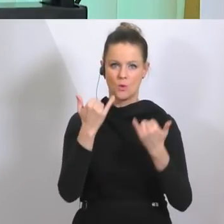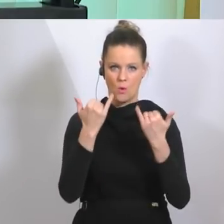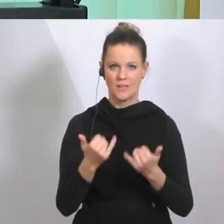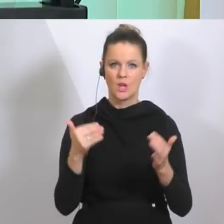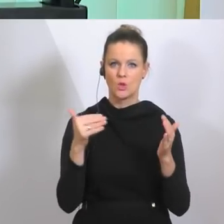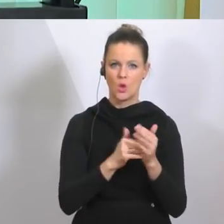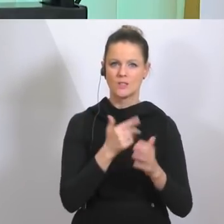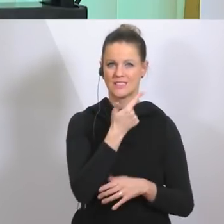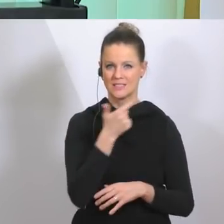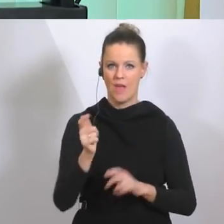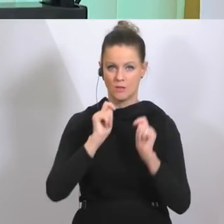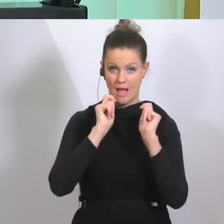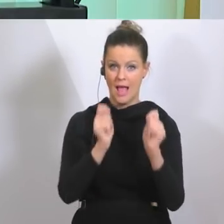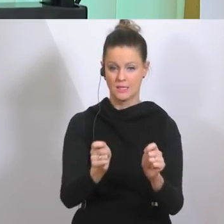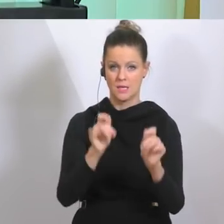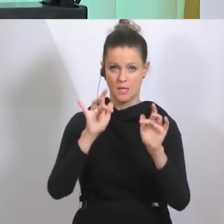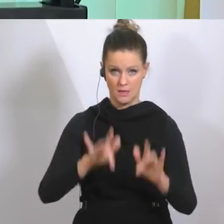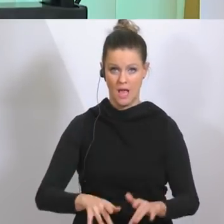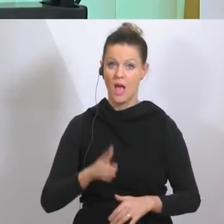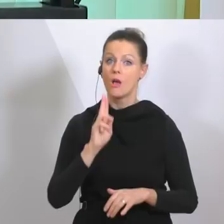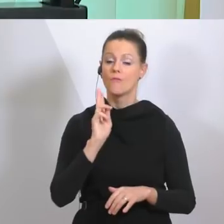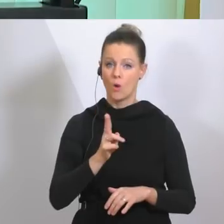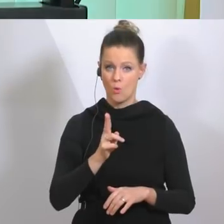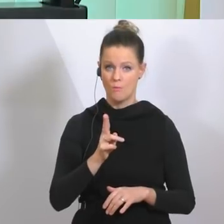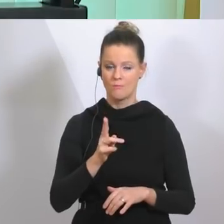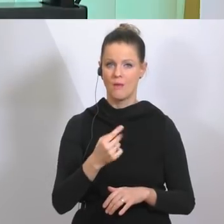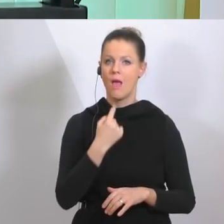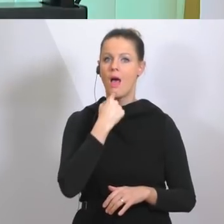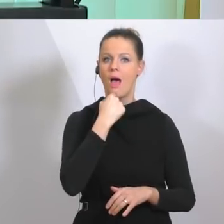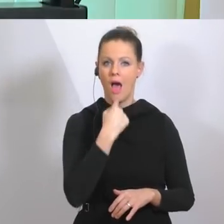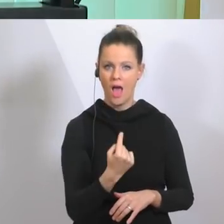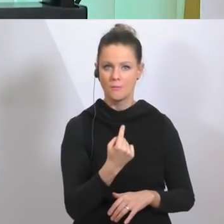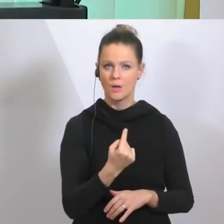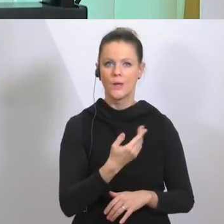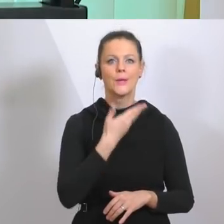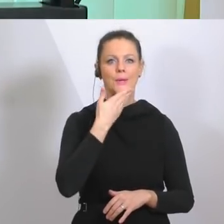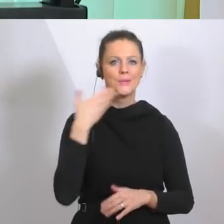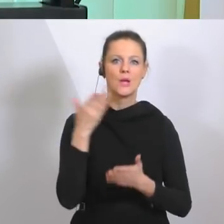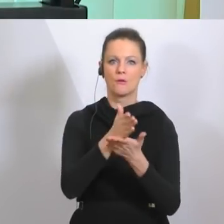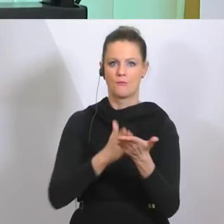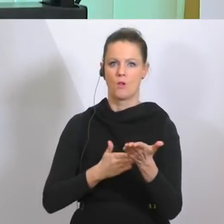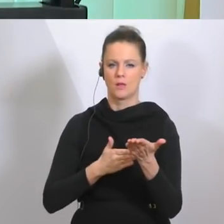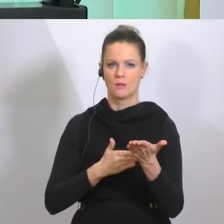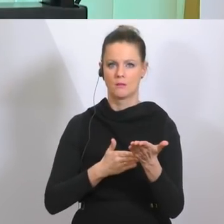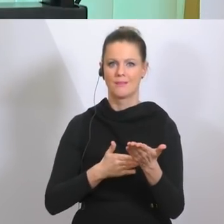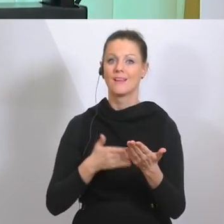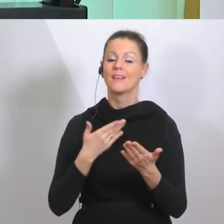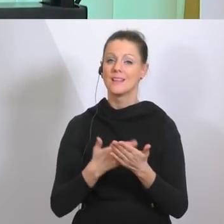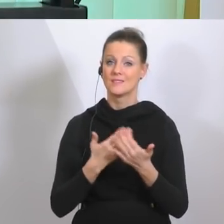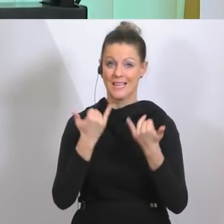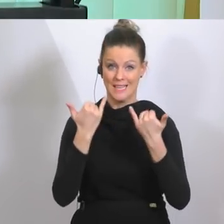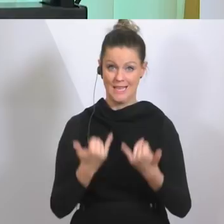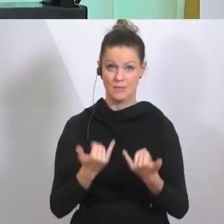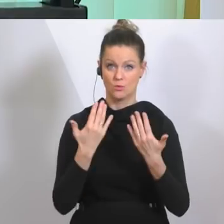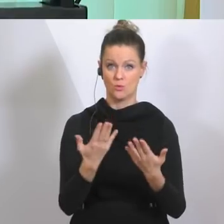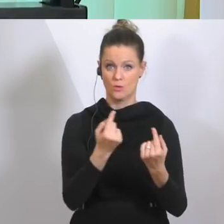Anzeigen erstellt, weil Menschen den Anweisungen nicht Folge geleistet haben und mit diesem Nachdruck werden die Polizistinnen